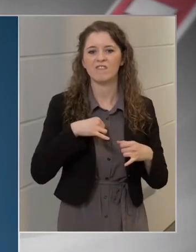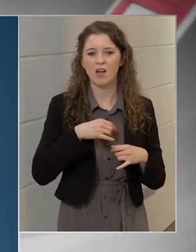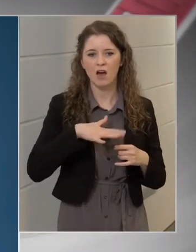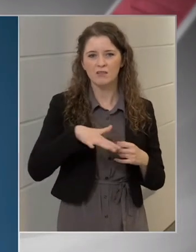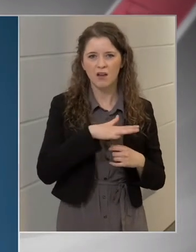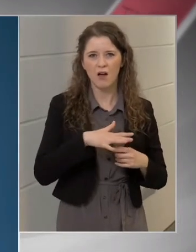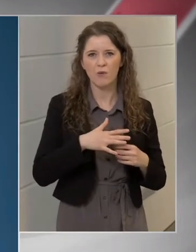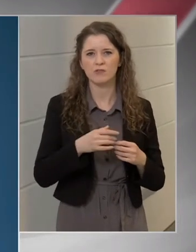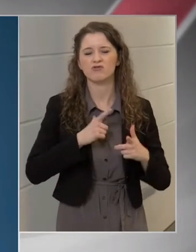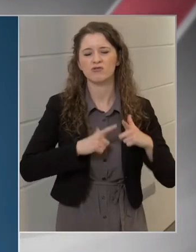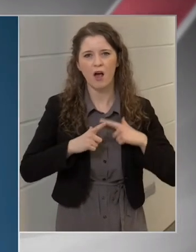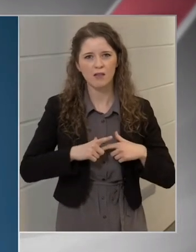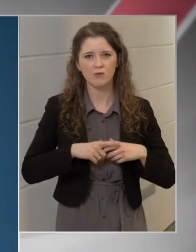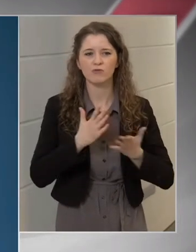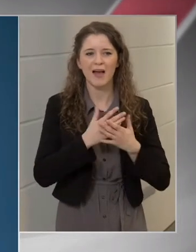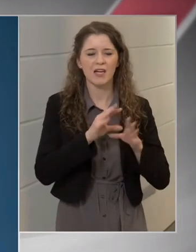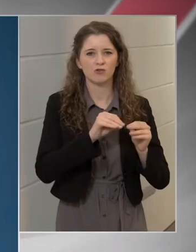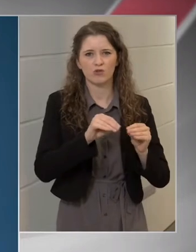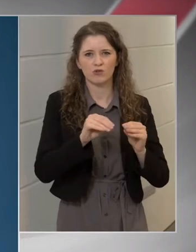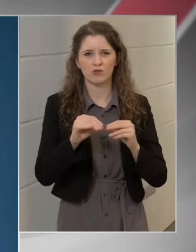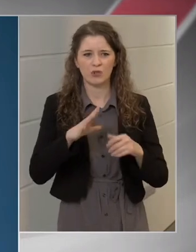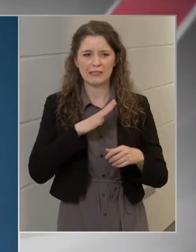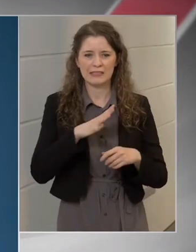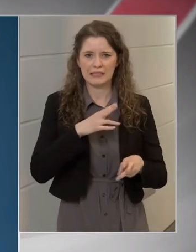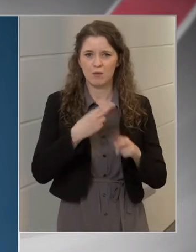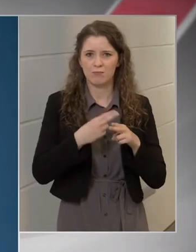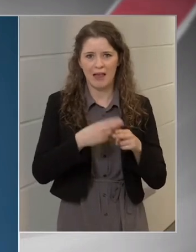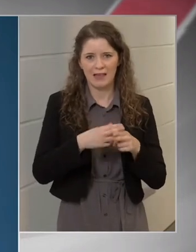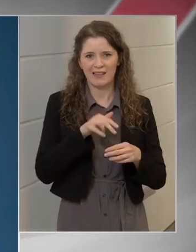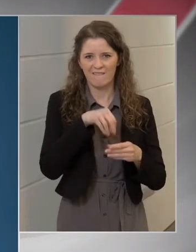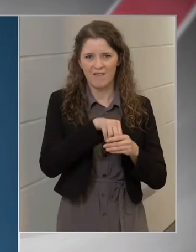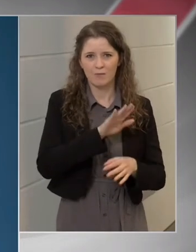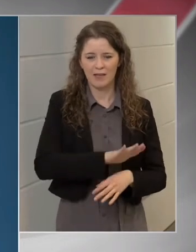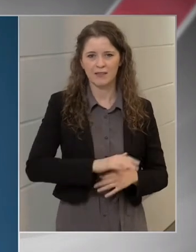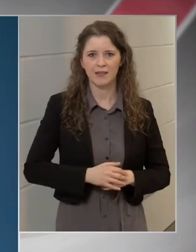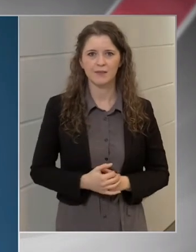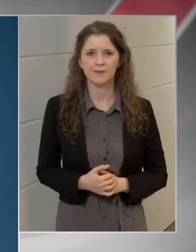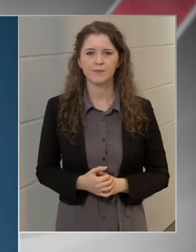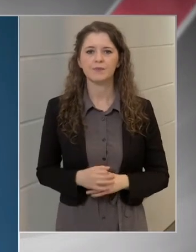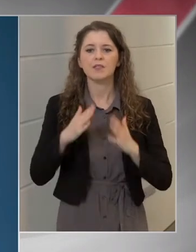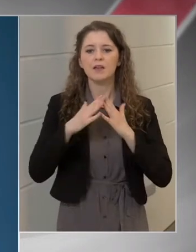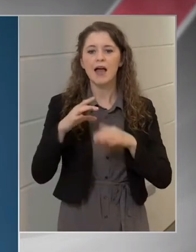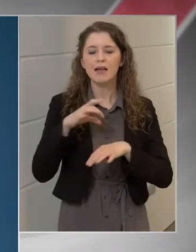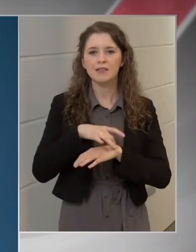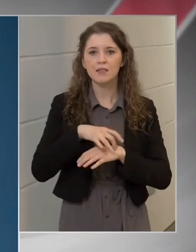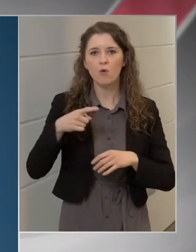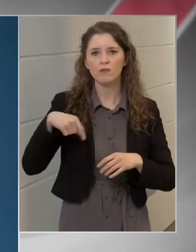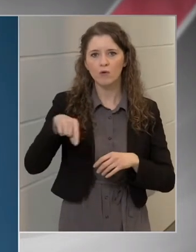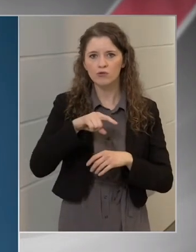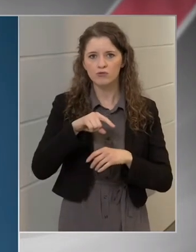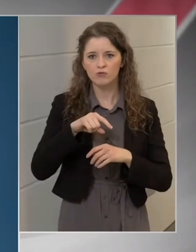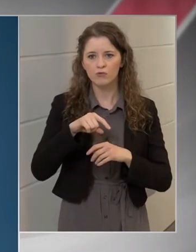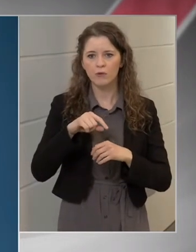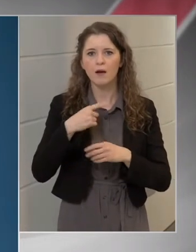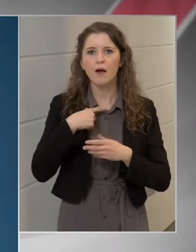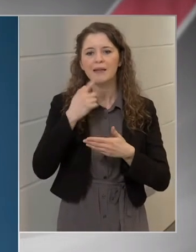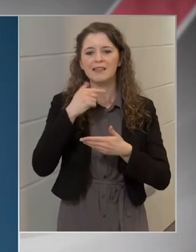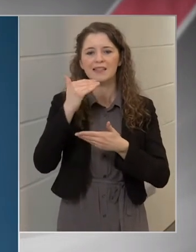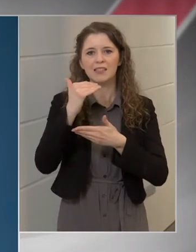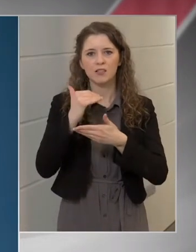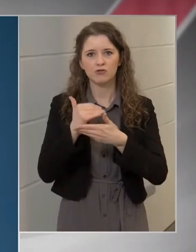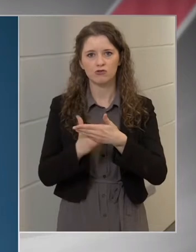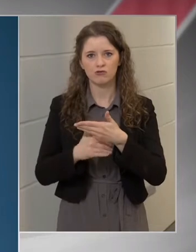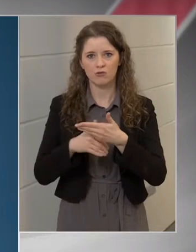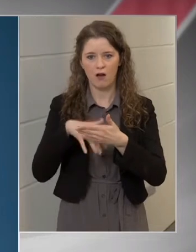már nagyon sok krónikus megbetegedésben szenved. A házi orvosok az ő listájukat is meg